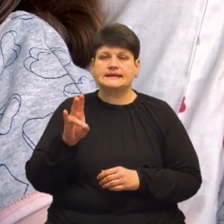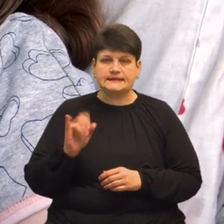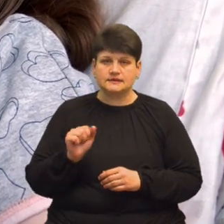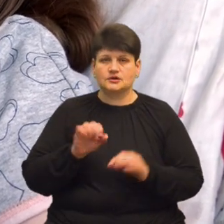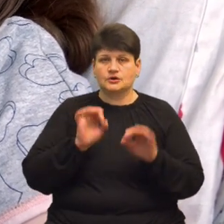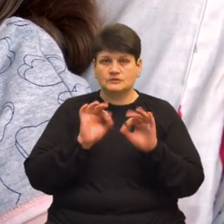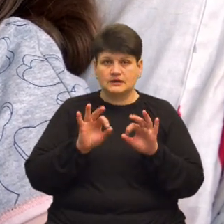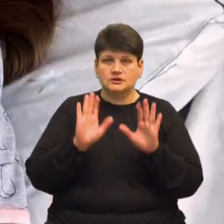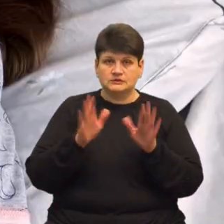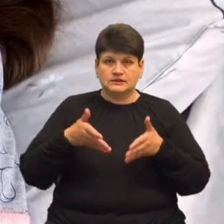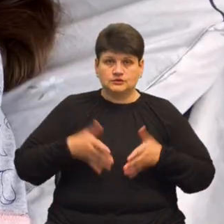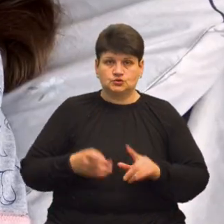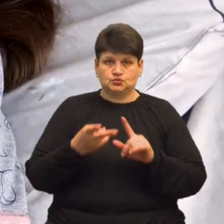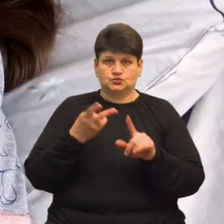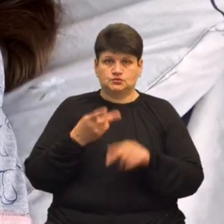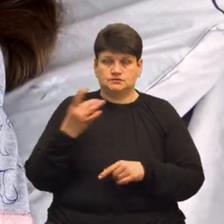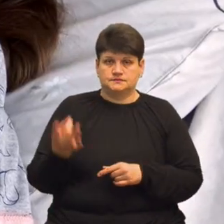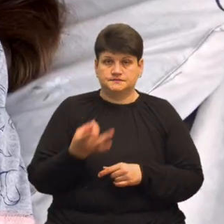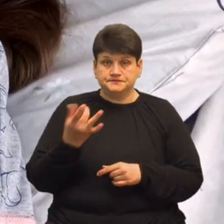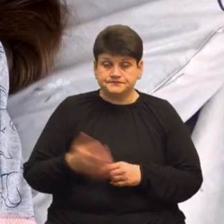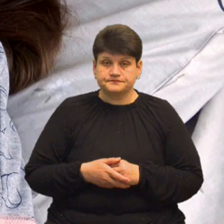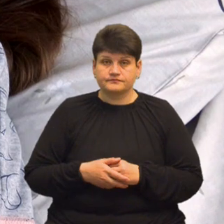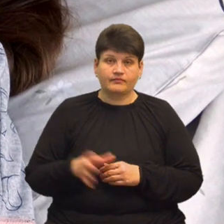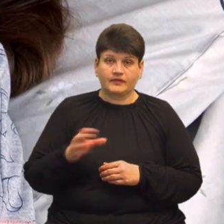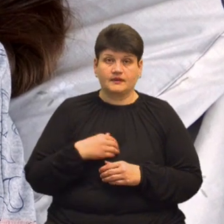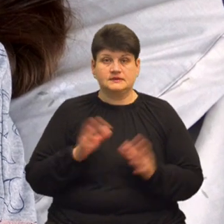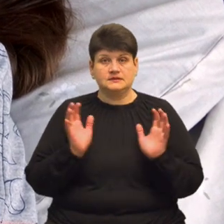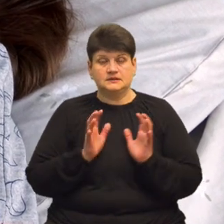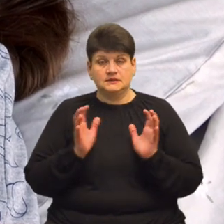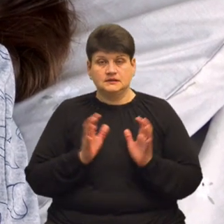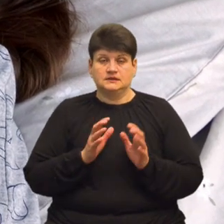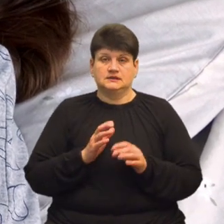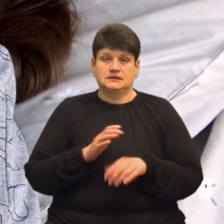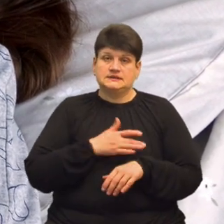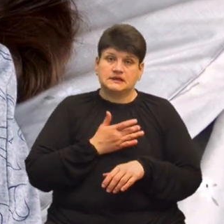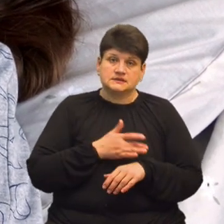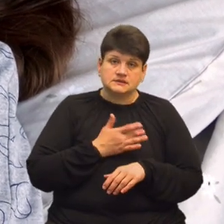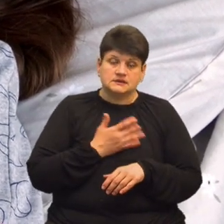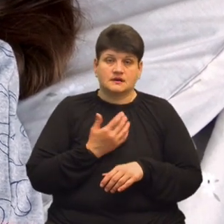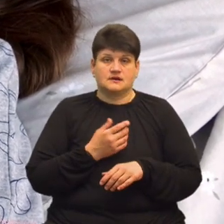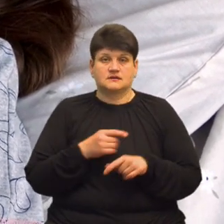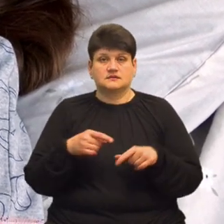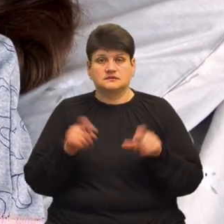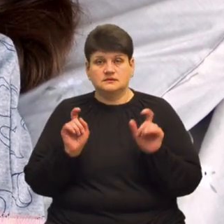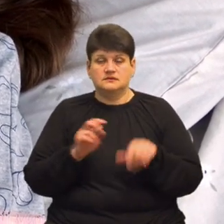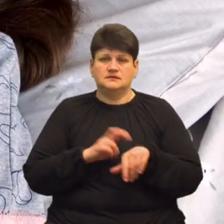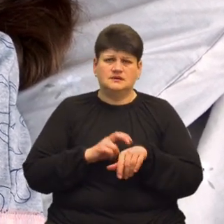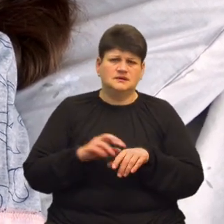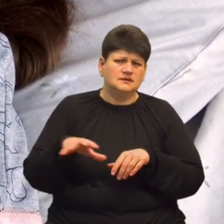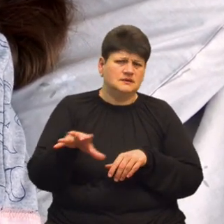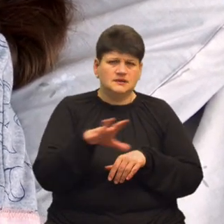народжуватиме вдруге. Всі дуже пильнують, санітарка, що акушерка, що лікарі чергові всі,